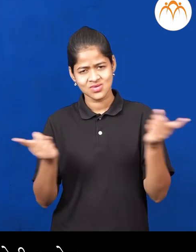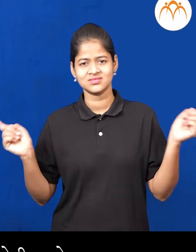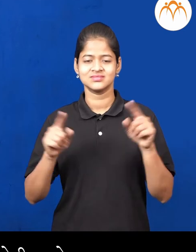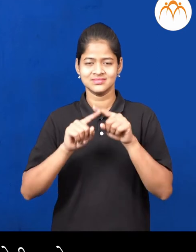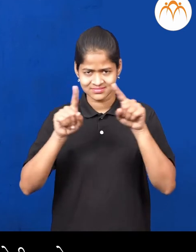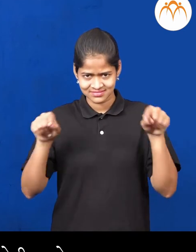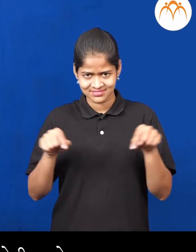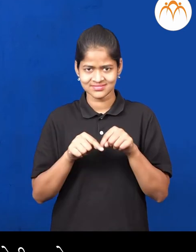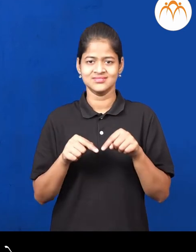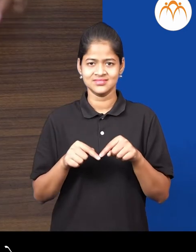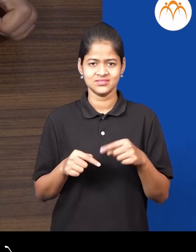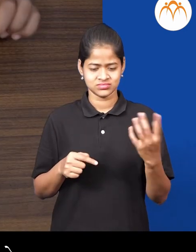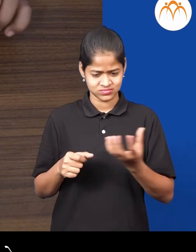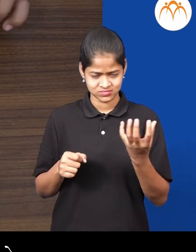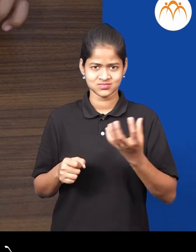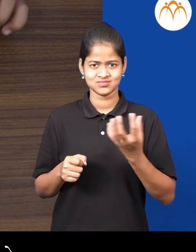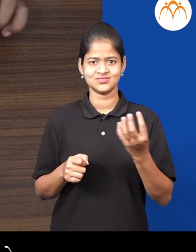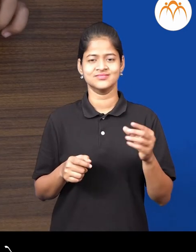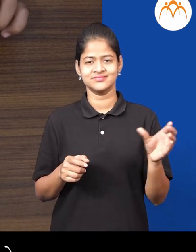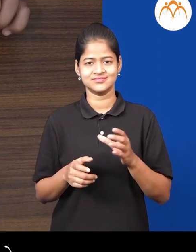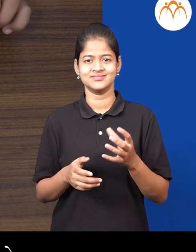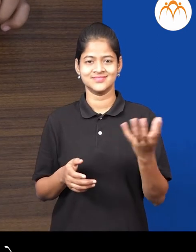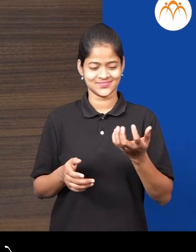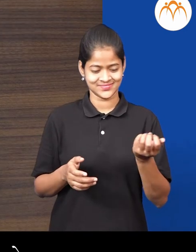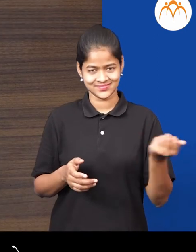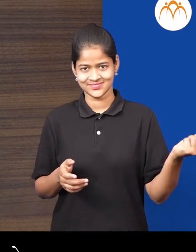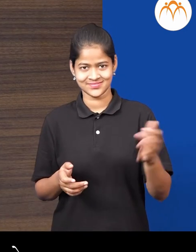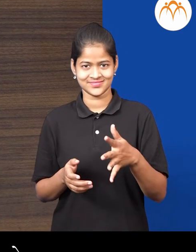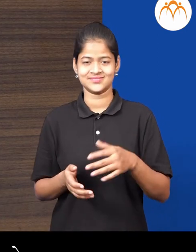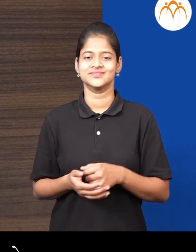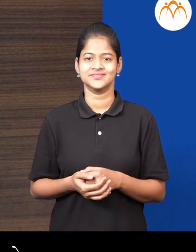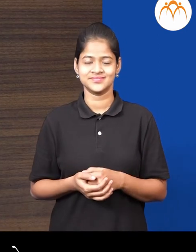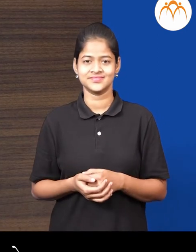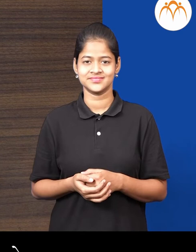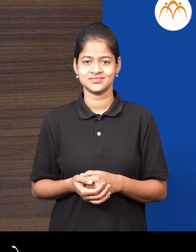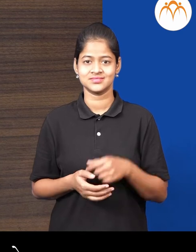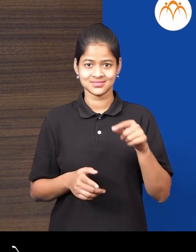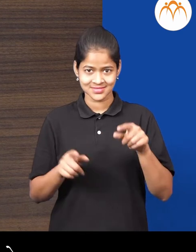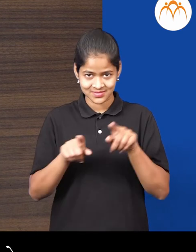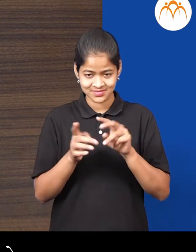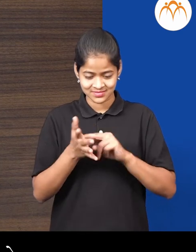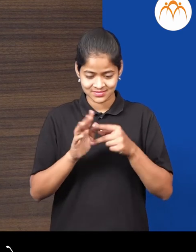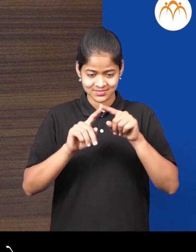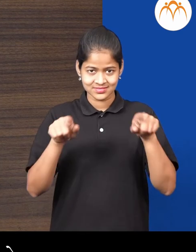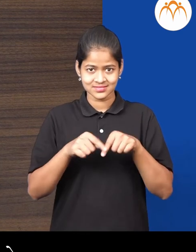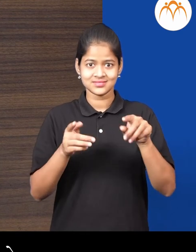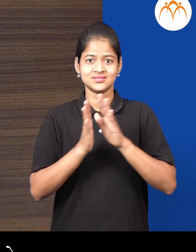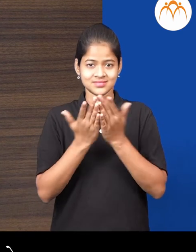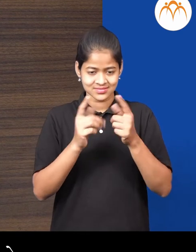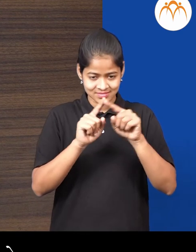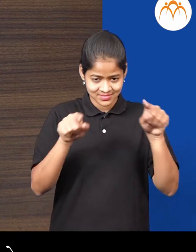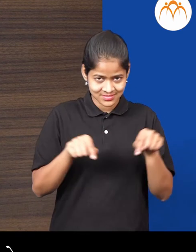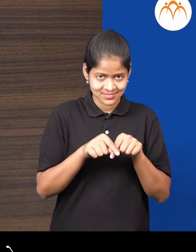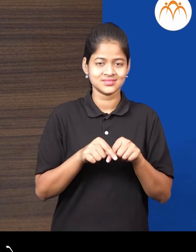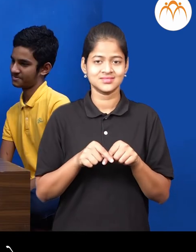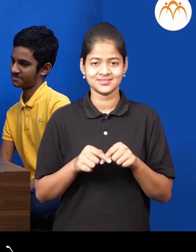च वको नहीं हाँ फासा च वकोनिया है हाँ ठोगरा च वकोनिया है और हे पुस्तप च